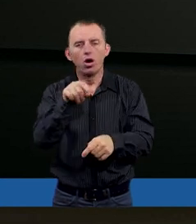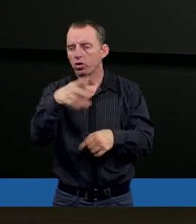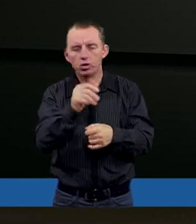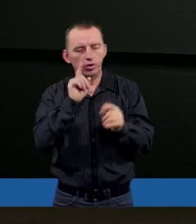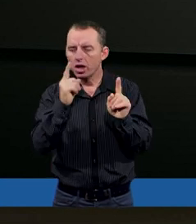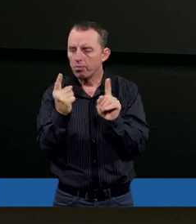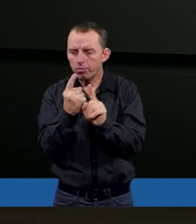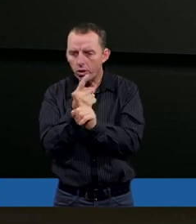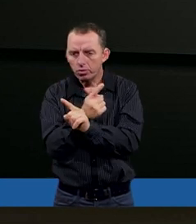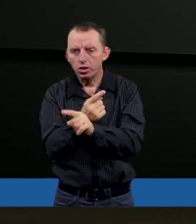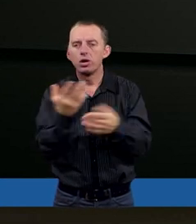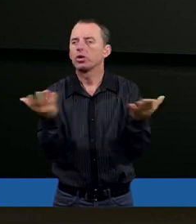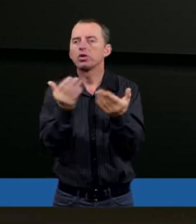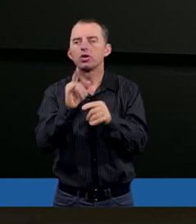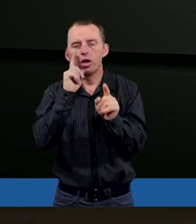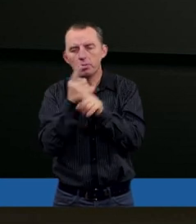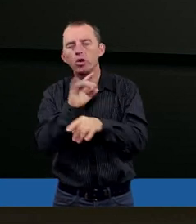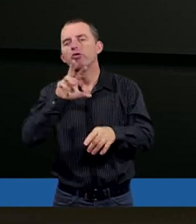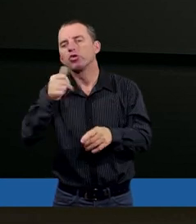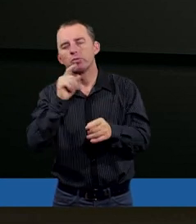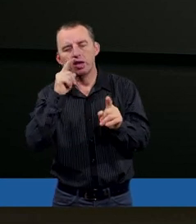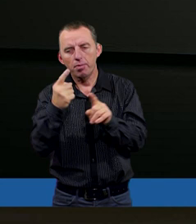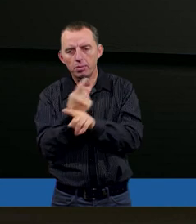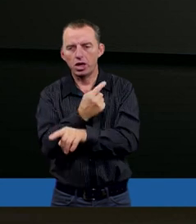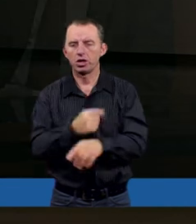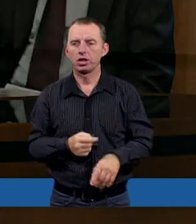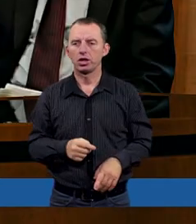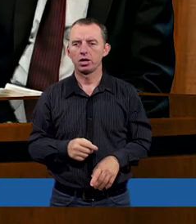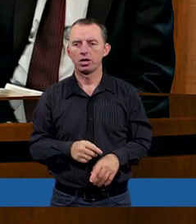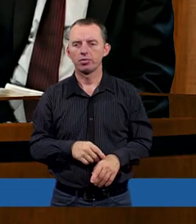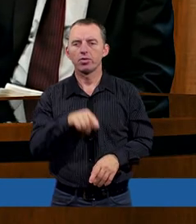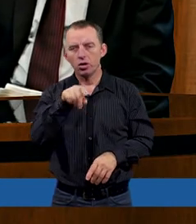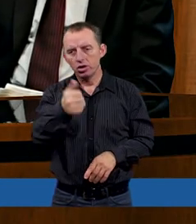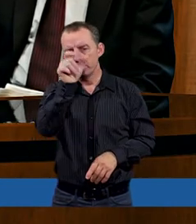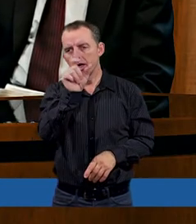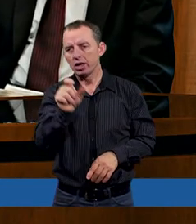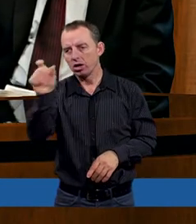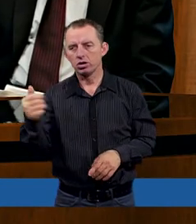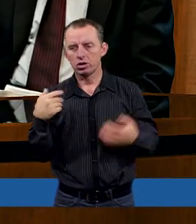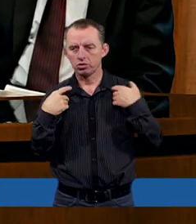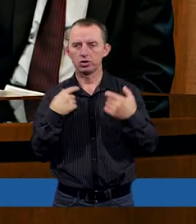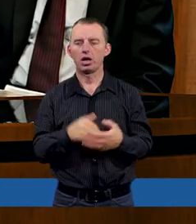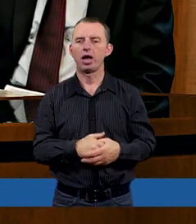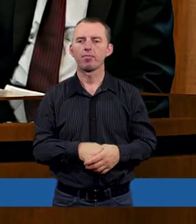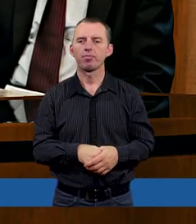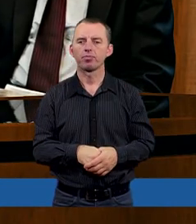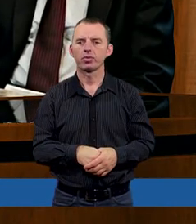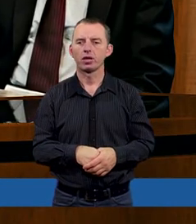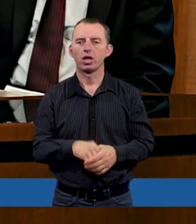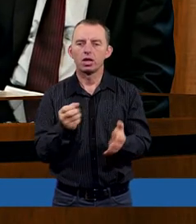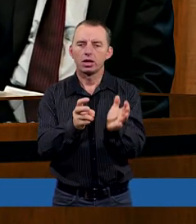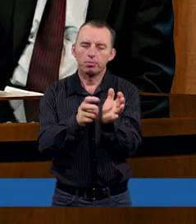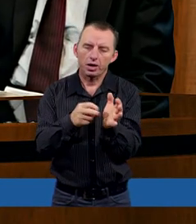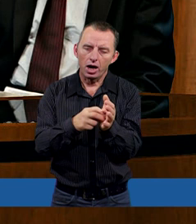pomylił. Ale gdzie się mylił? W czym się mylił? Znów w tej jednostronności? Znów w